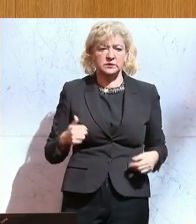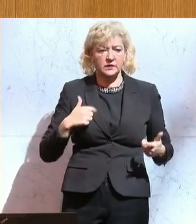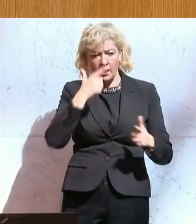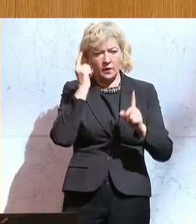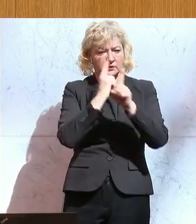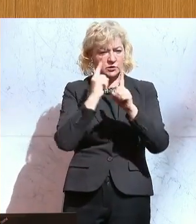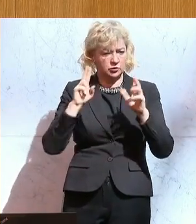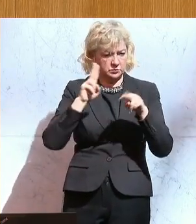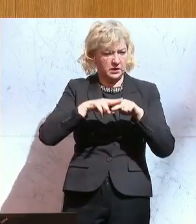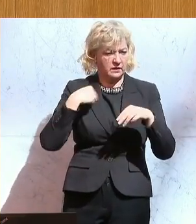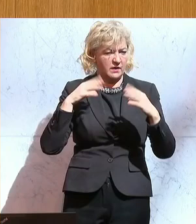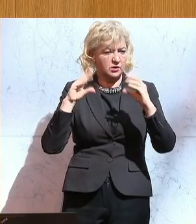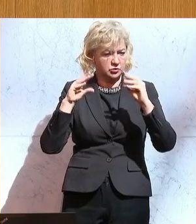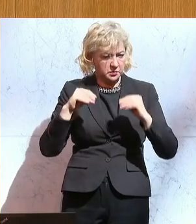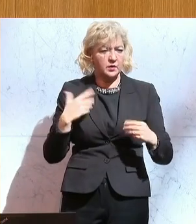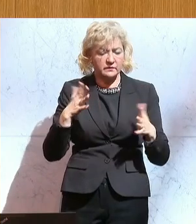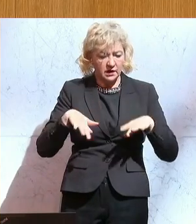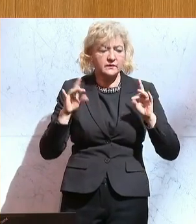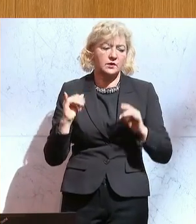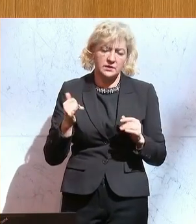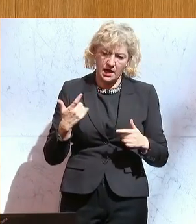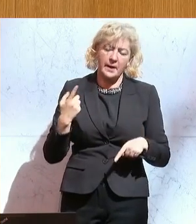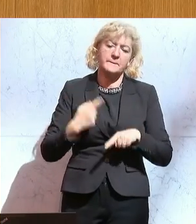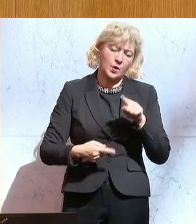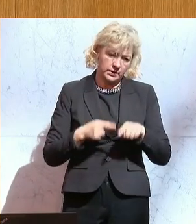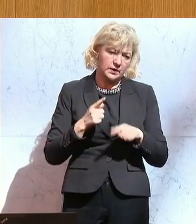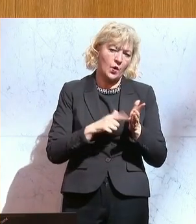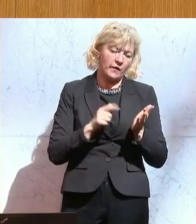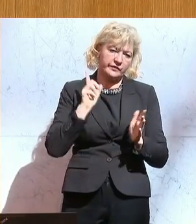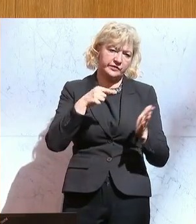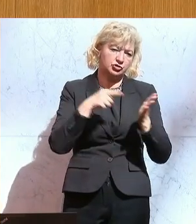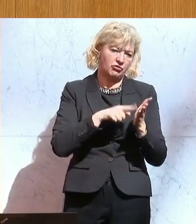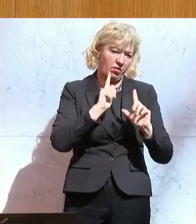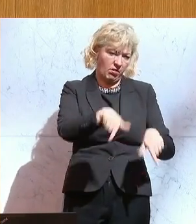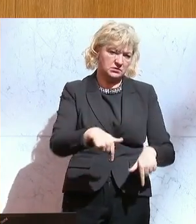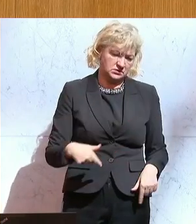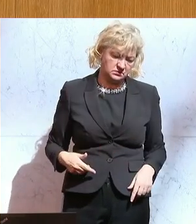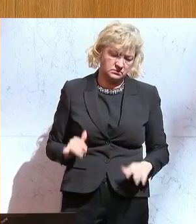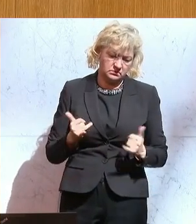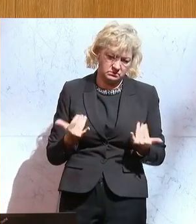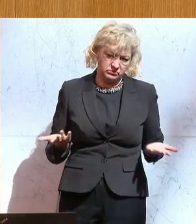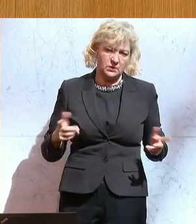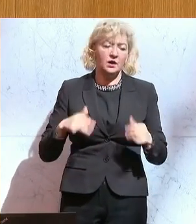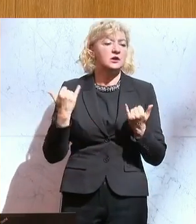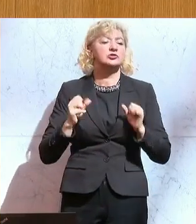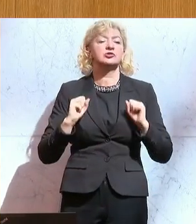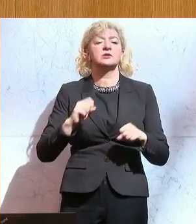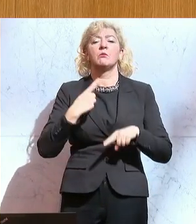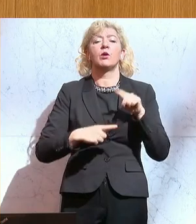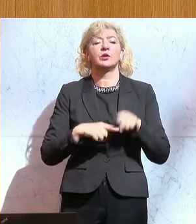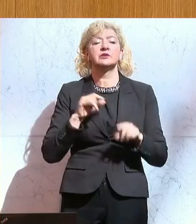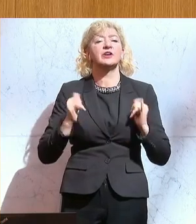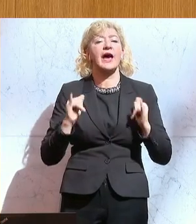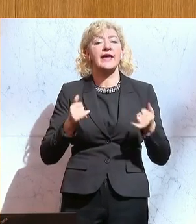gesprochen und herausgefunden, dass sie sehr oft und meistens von der Politik im Stich gelassen worden sind. Es gibt immer die politischen Versprechen, Fakt ist aber,